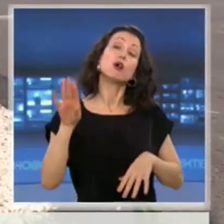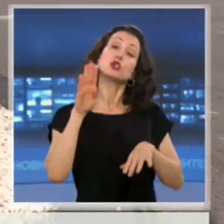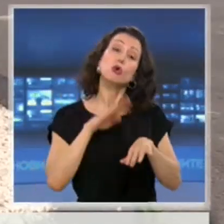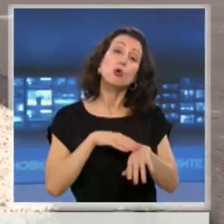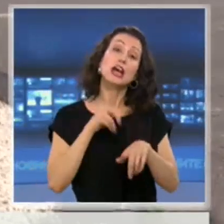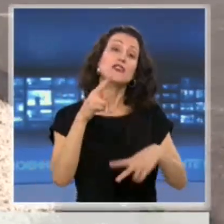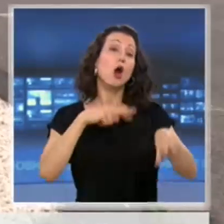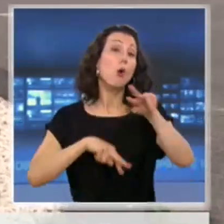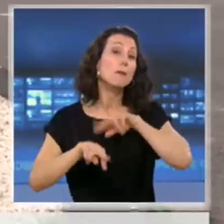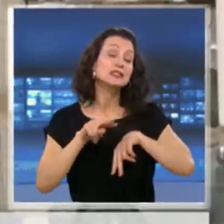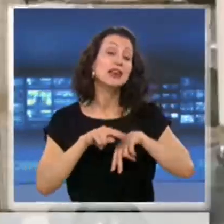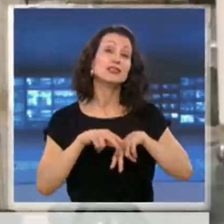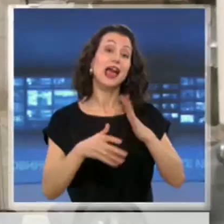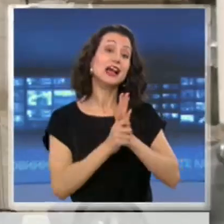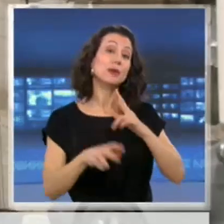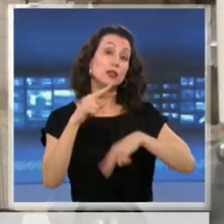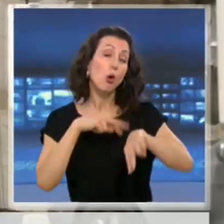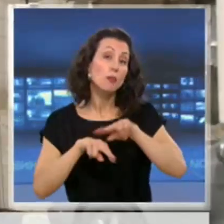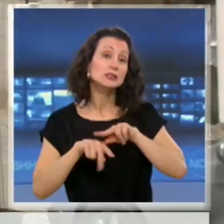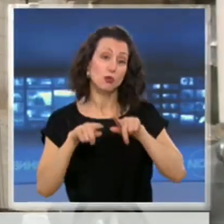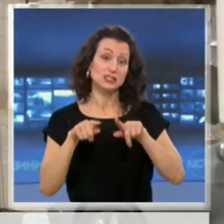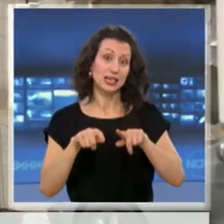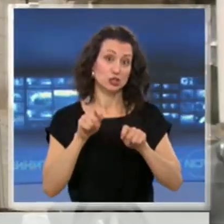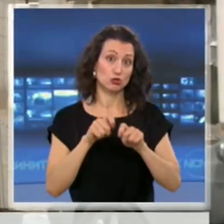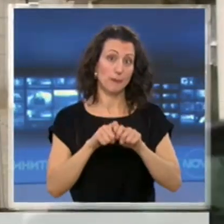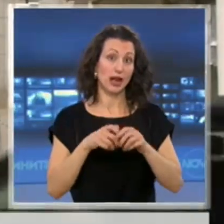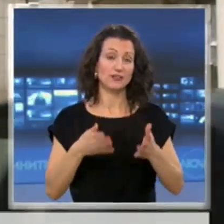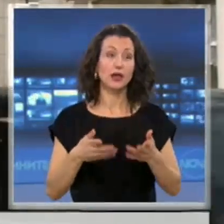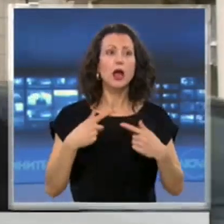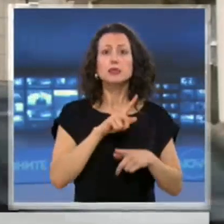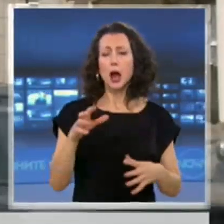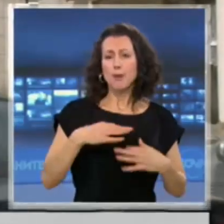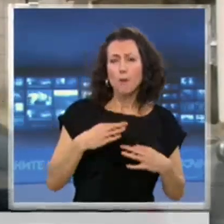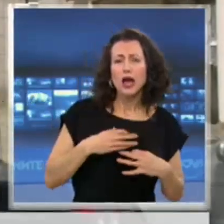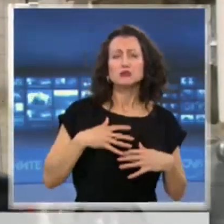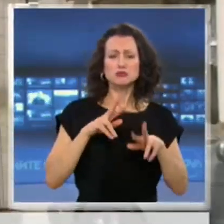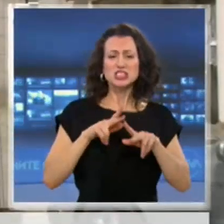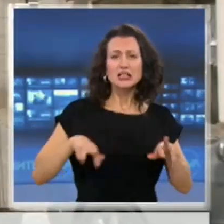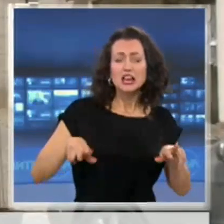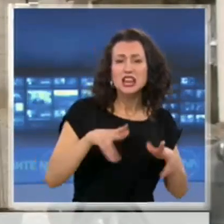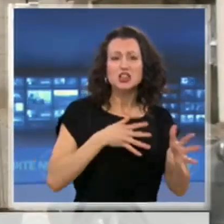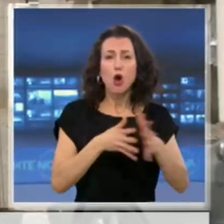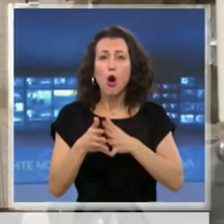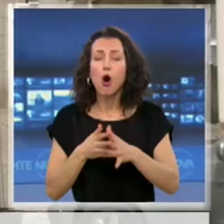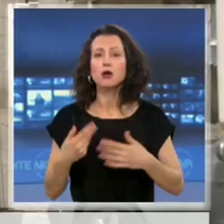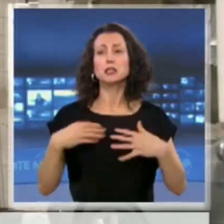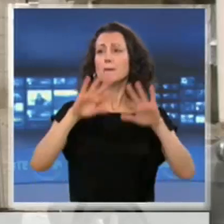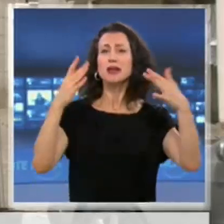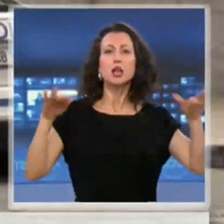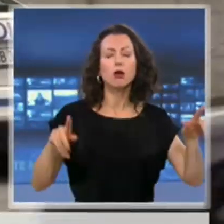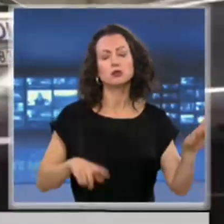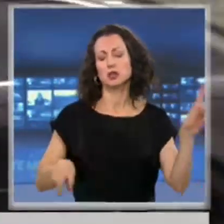която си слъща работа. Няма никаква опасност нито за населението, нито за природата, нито за околните цехове,